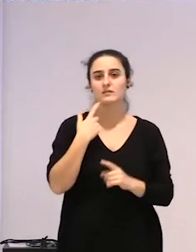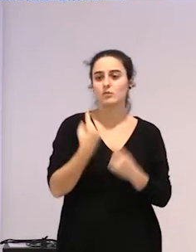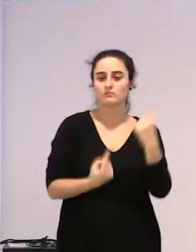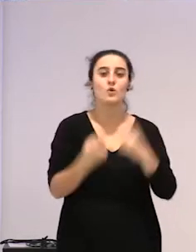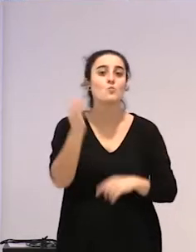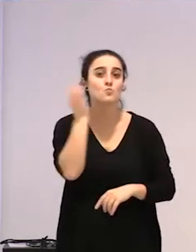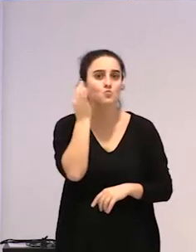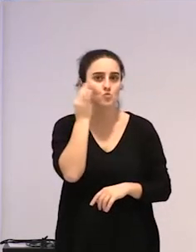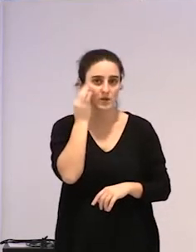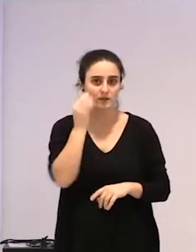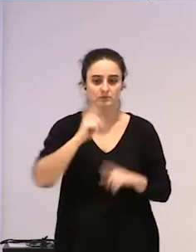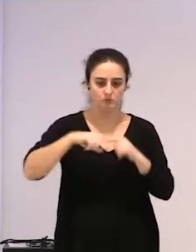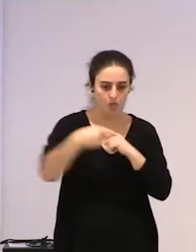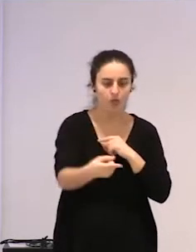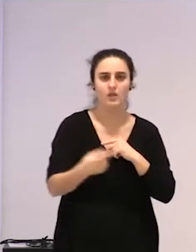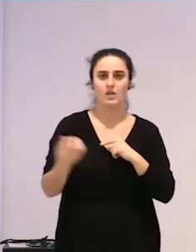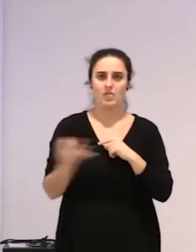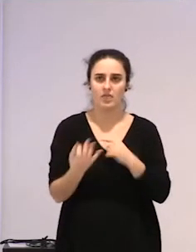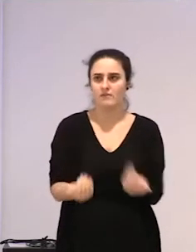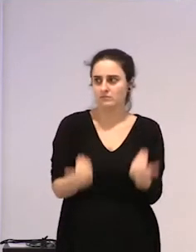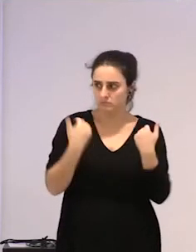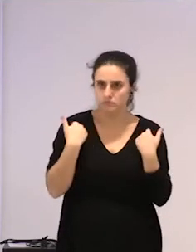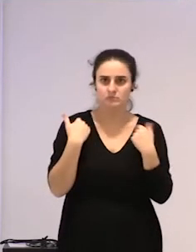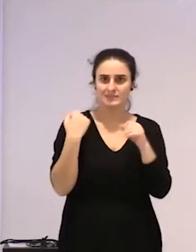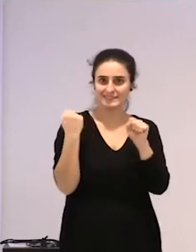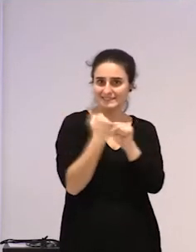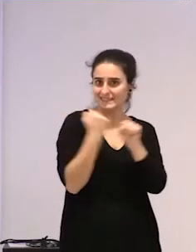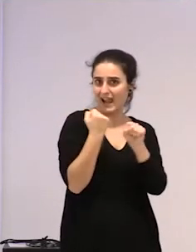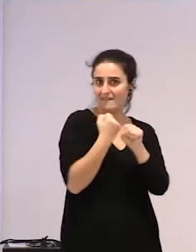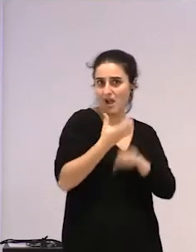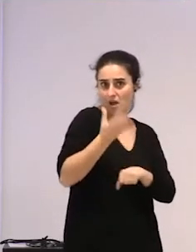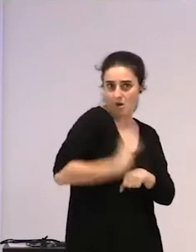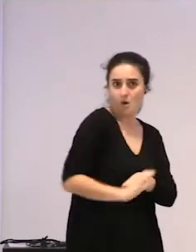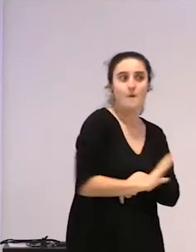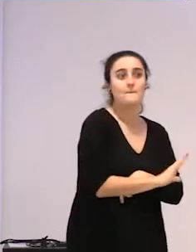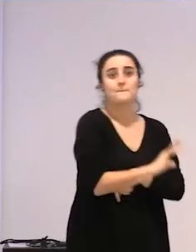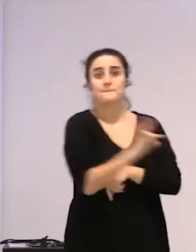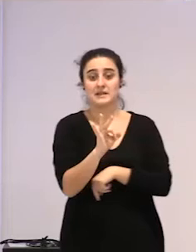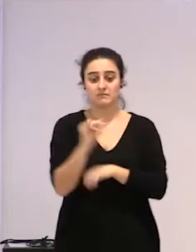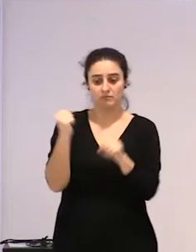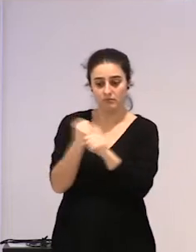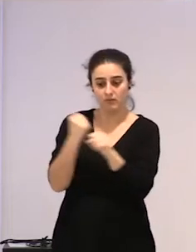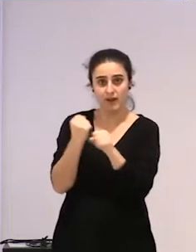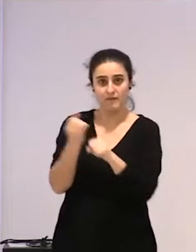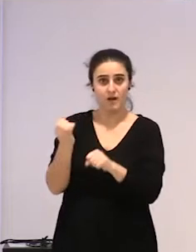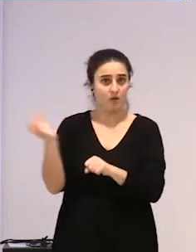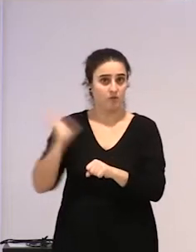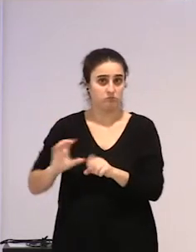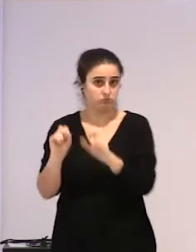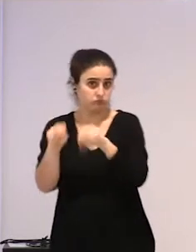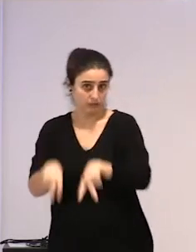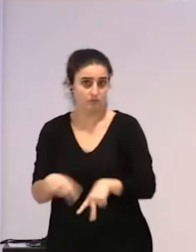egunero, aurrera eraman behar duten, ez, alde batetik lan hor daindua, eta beste alde batetik, ez, lan ez hor daindua, eta,